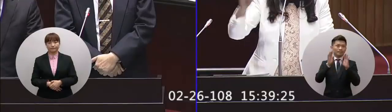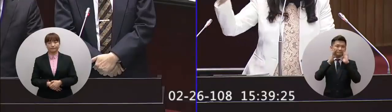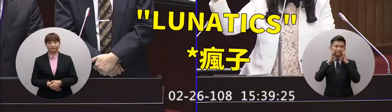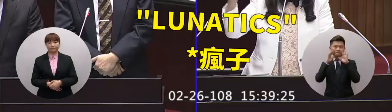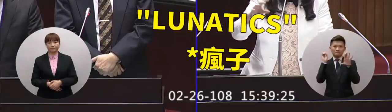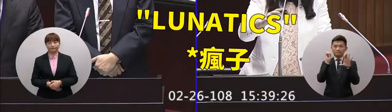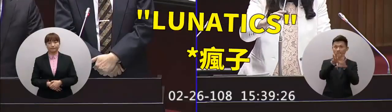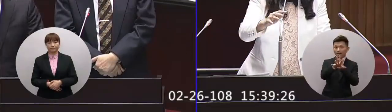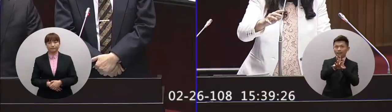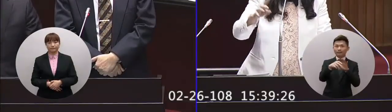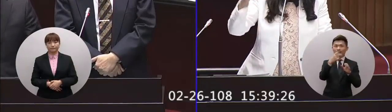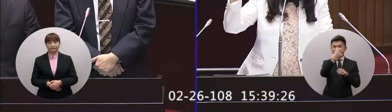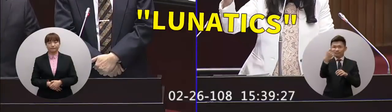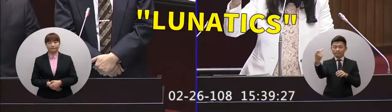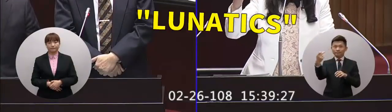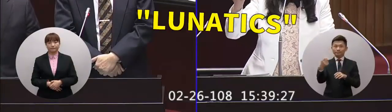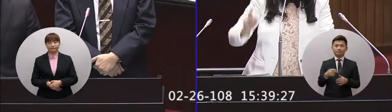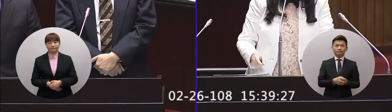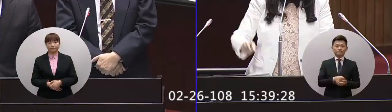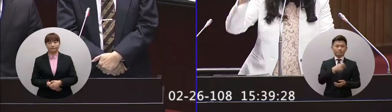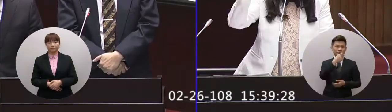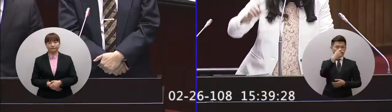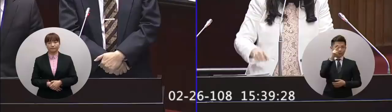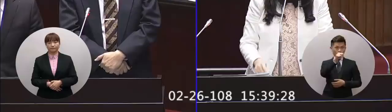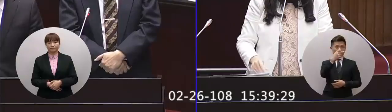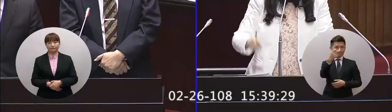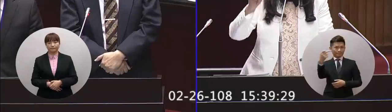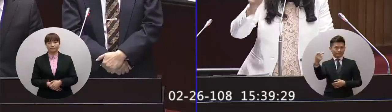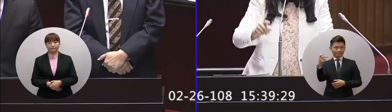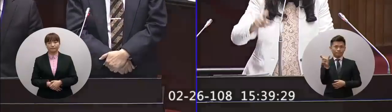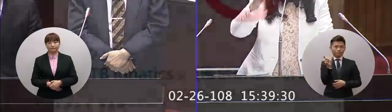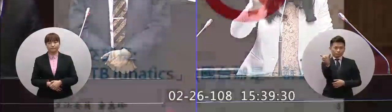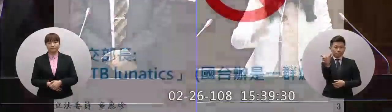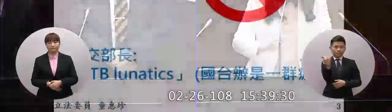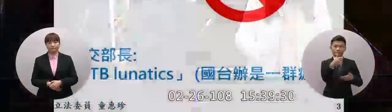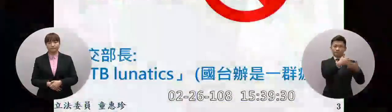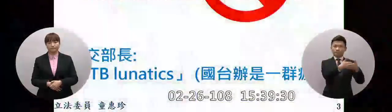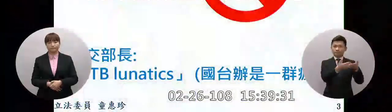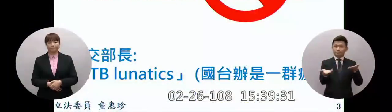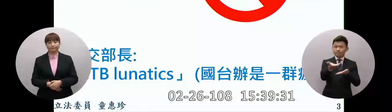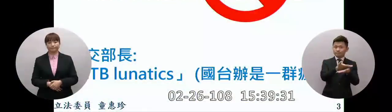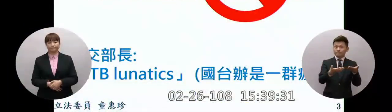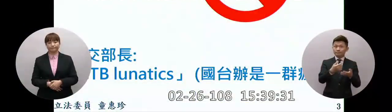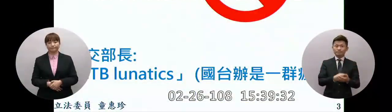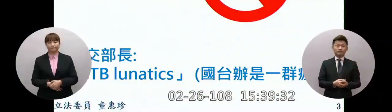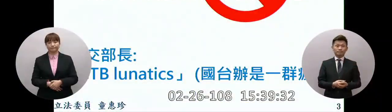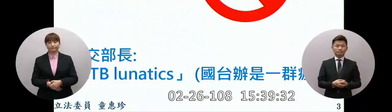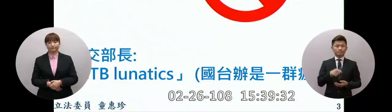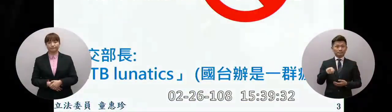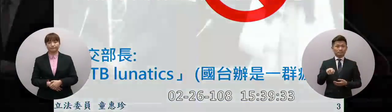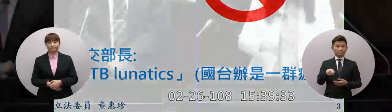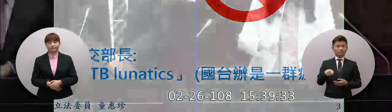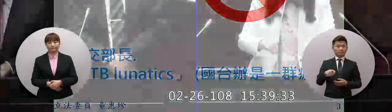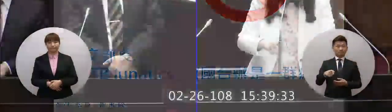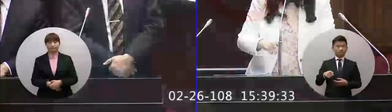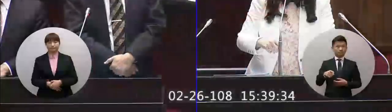上就放了這個Lunatics用Lunatics這個字來跟大陸溝通院長你覺得這樣子是對的嗎這是一個健康